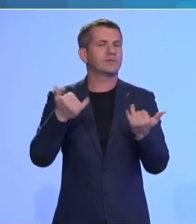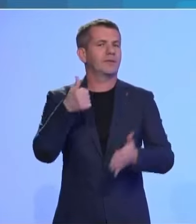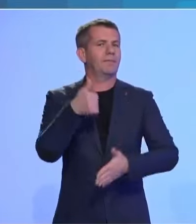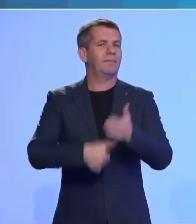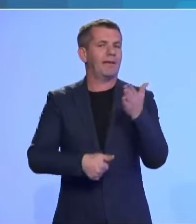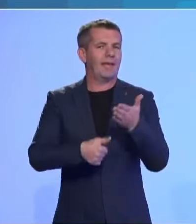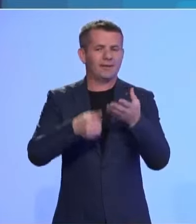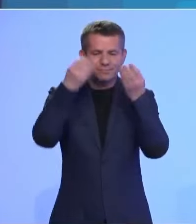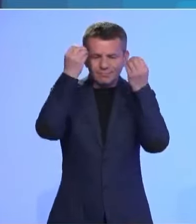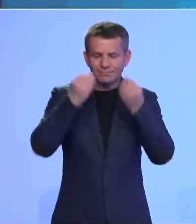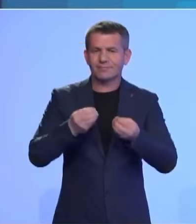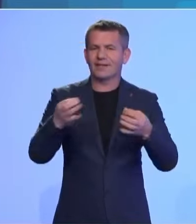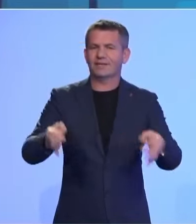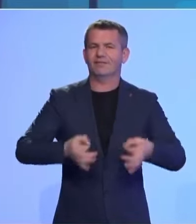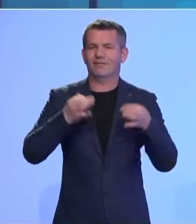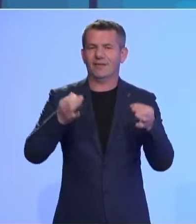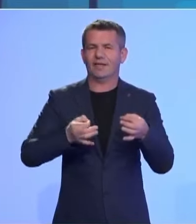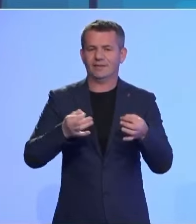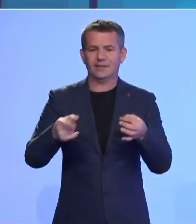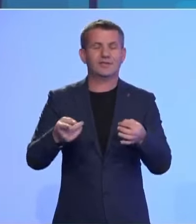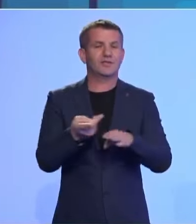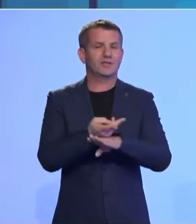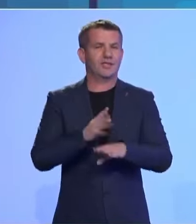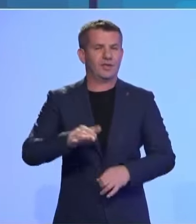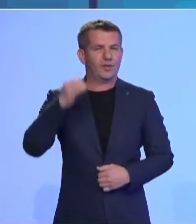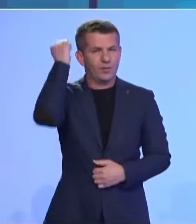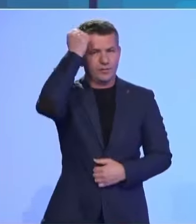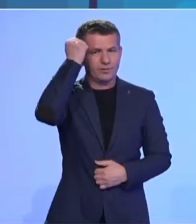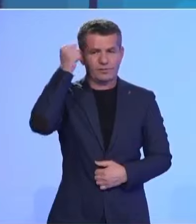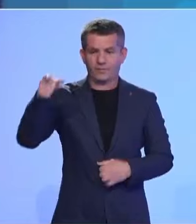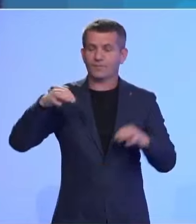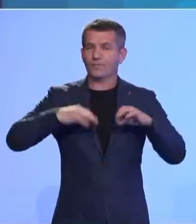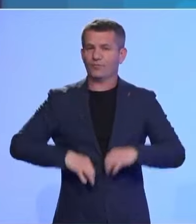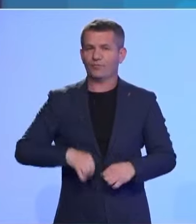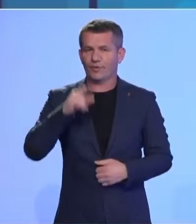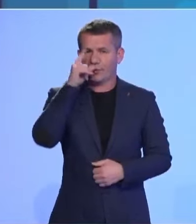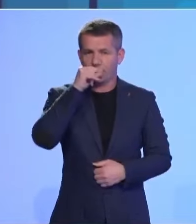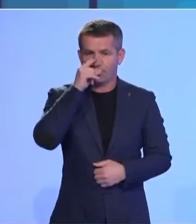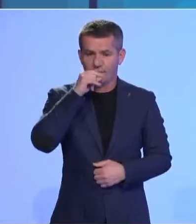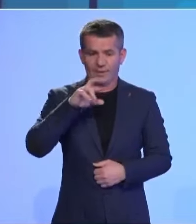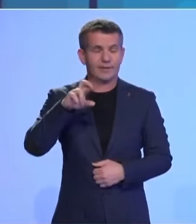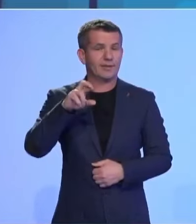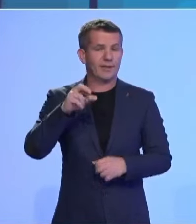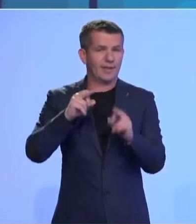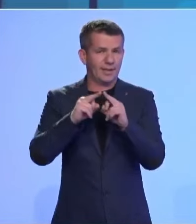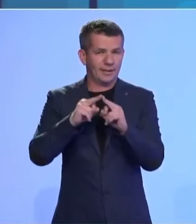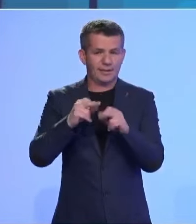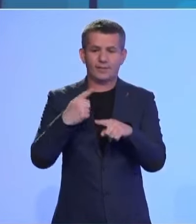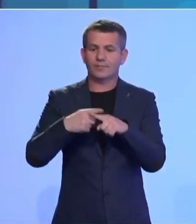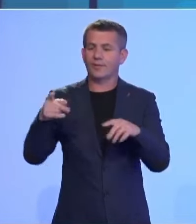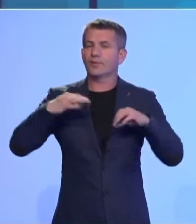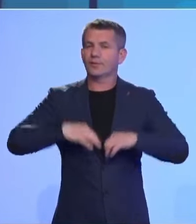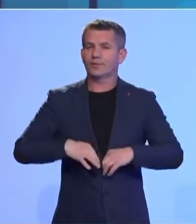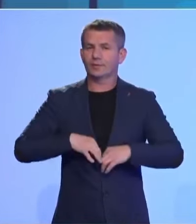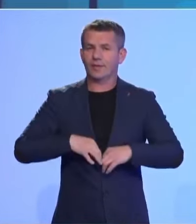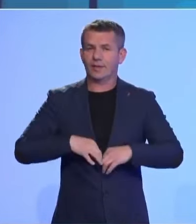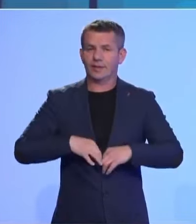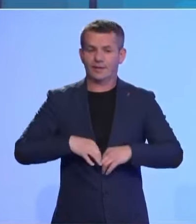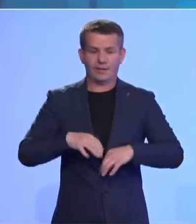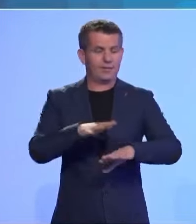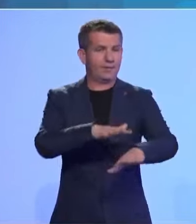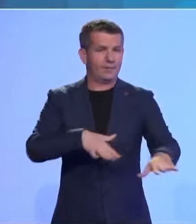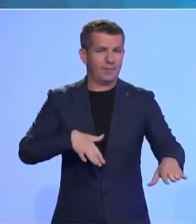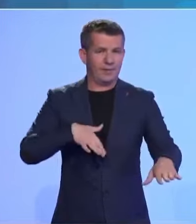me rasnë e ditës pavarsisë e Kosovës. Kryetari Komunës Erdenatiq dhe Kryetari Kuvendit Komunal në gjatë uglënen